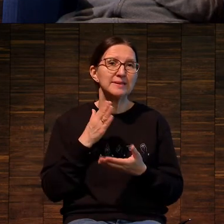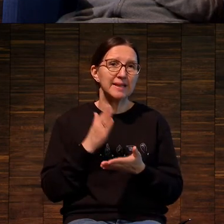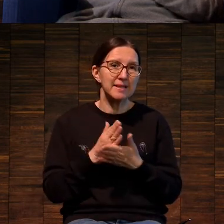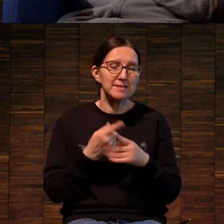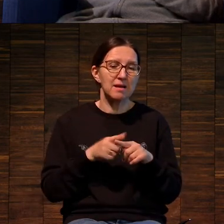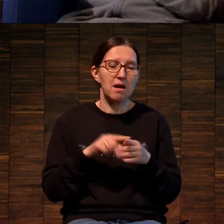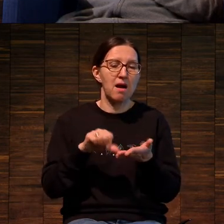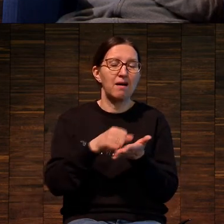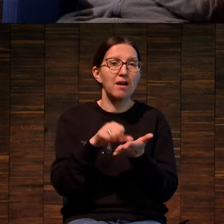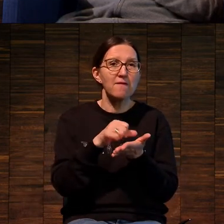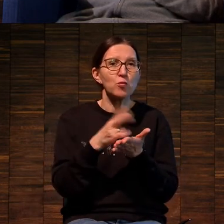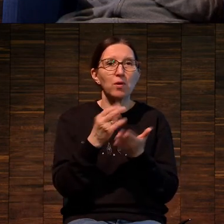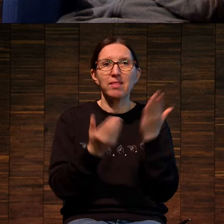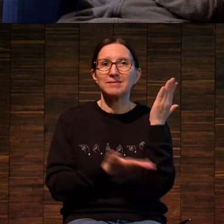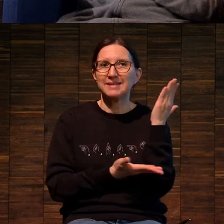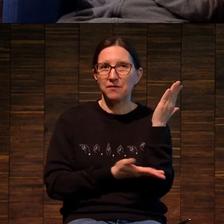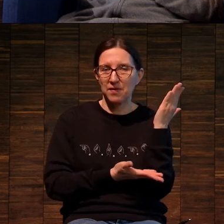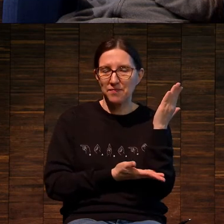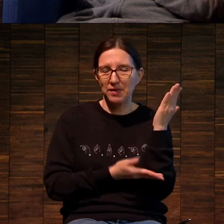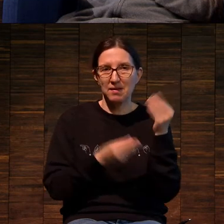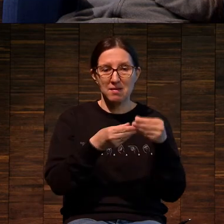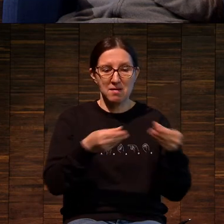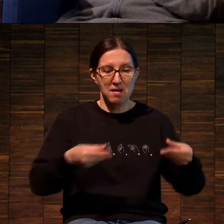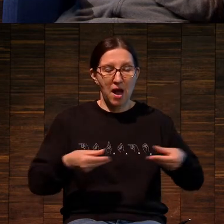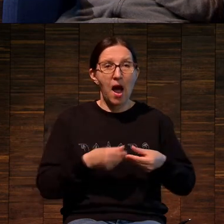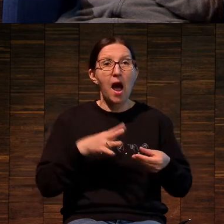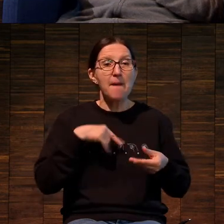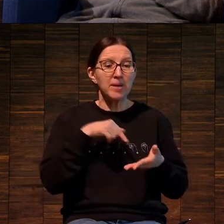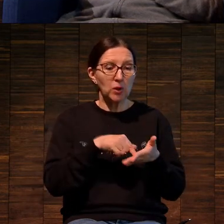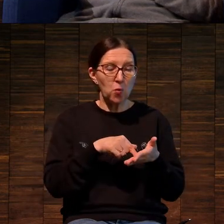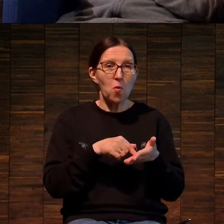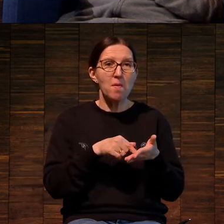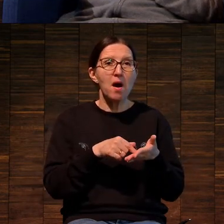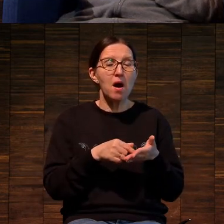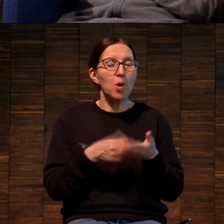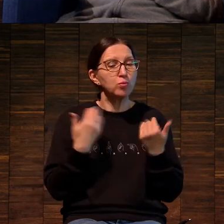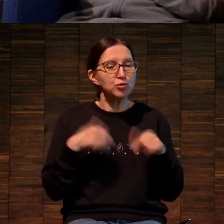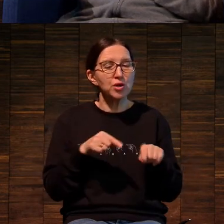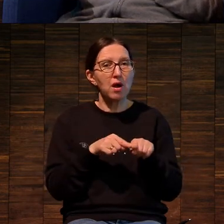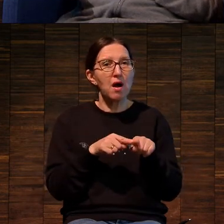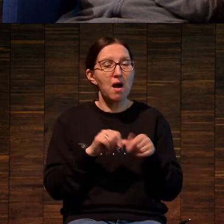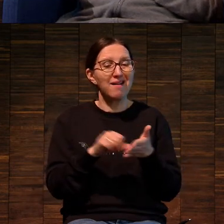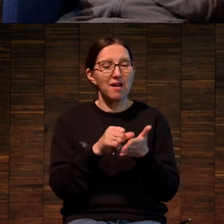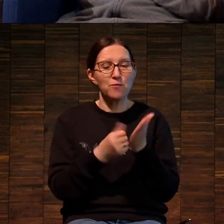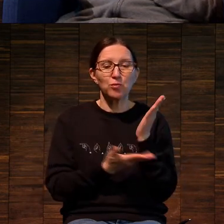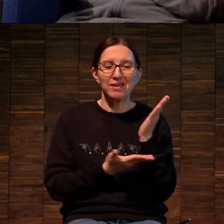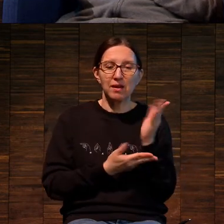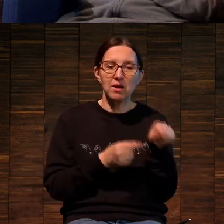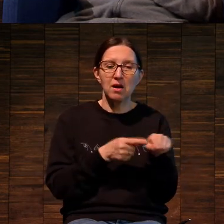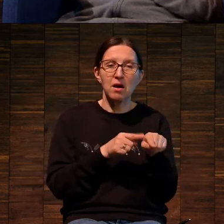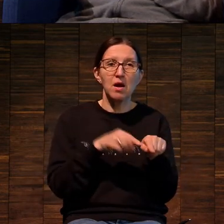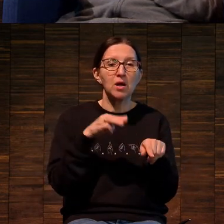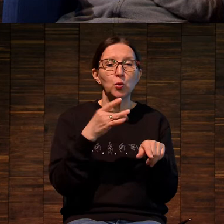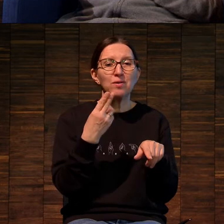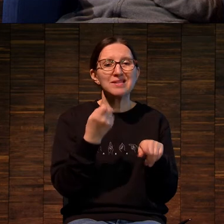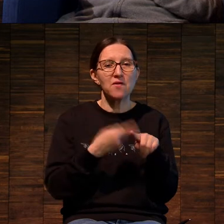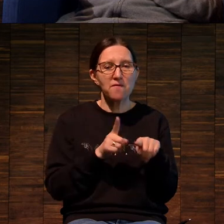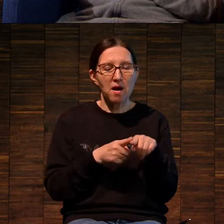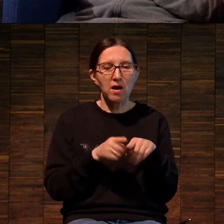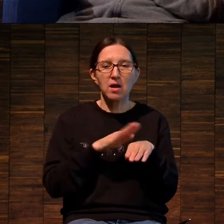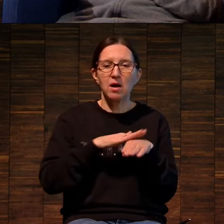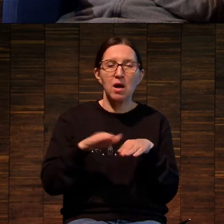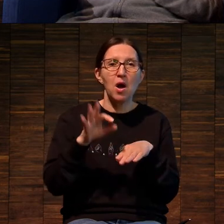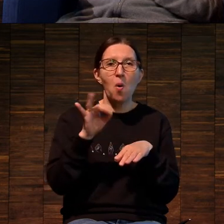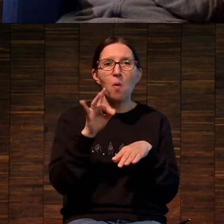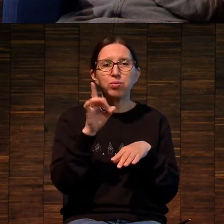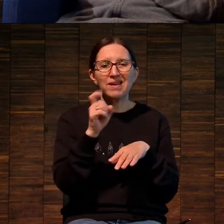гравюра на дереве, и потом мы начинаем в скобочках различать торцевая, обрезная. Я сам